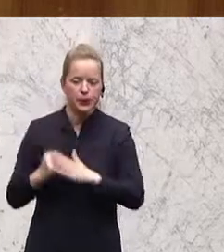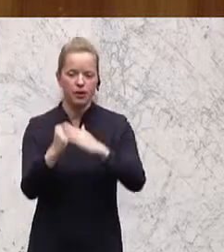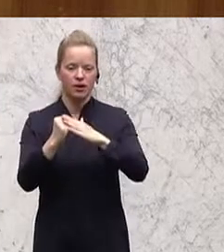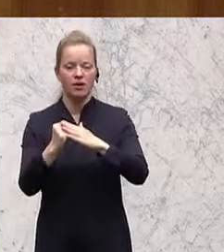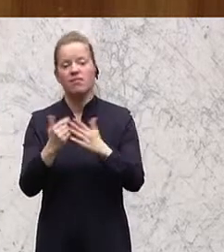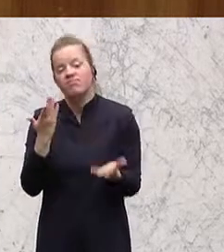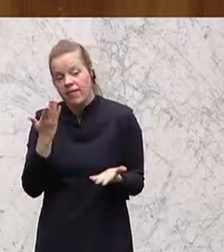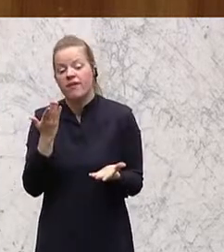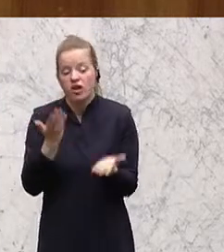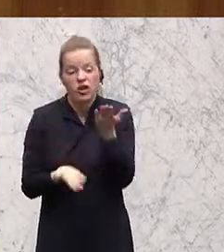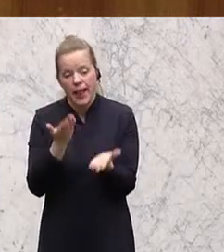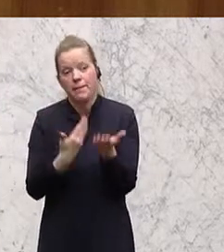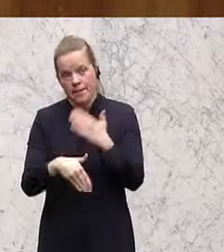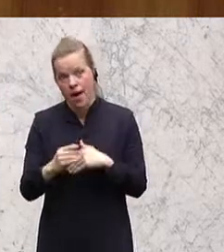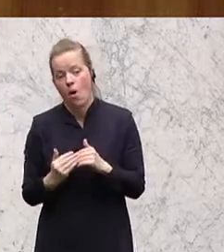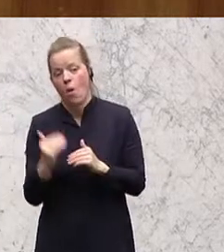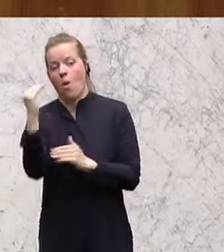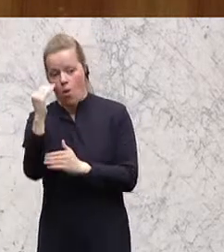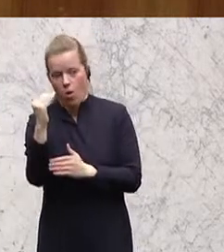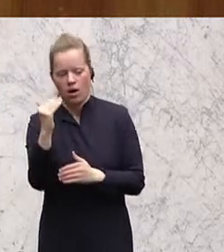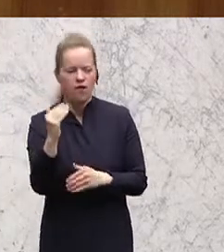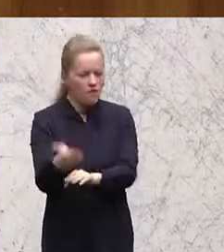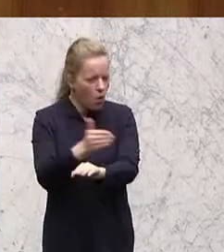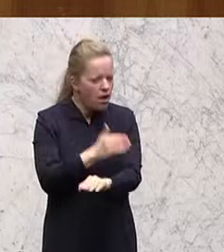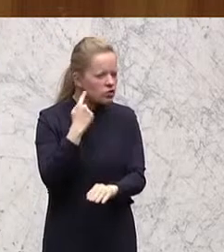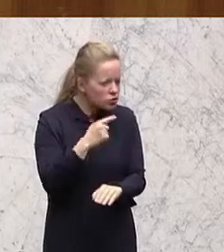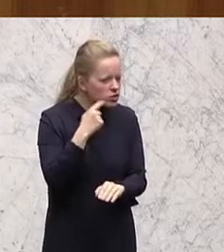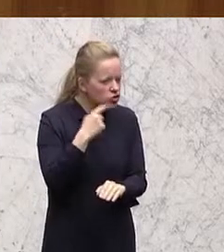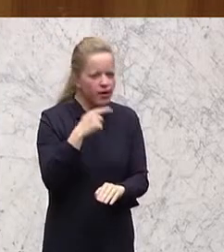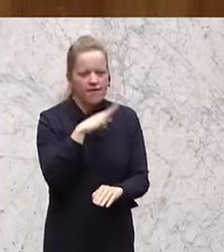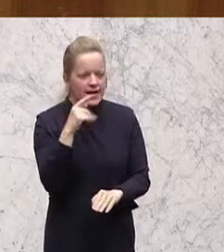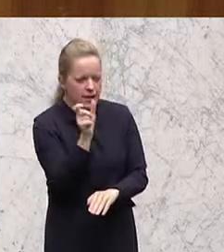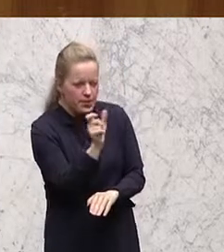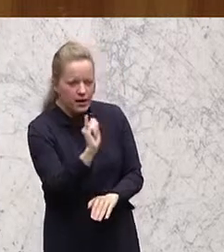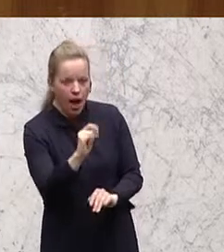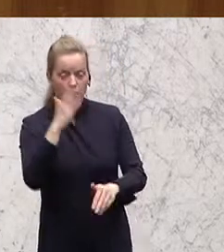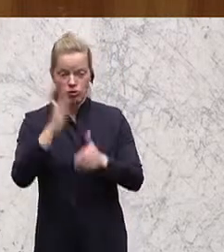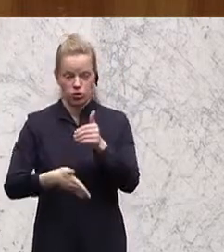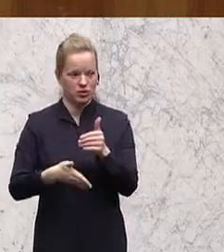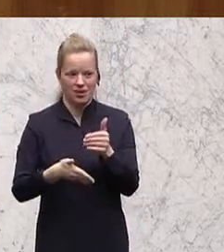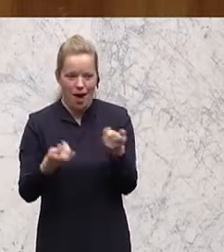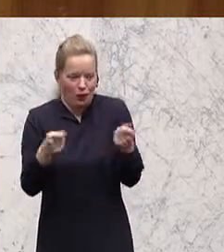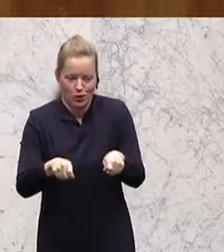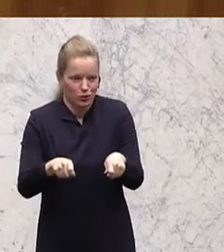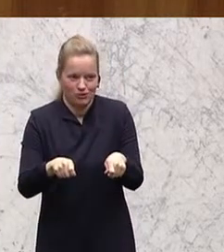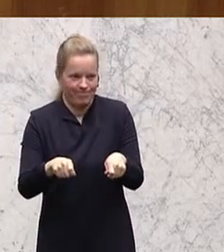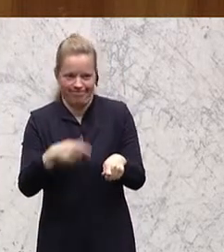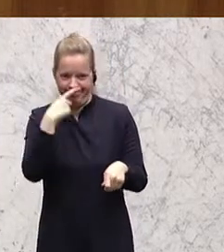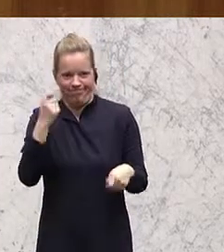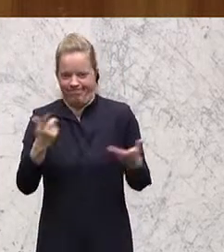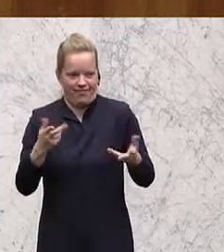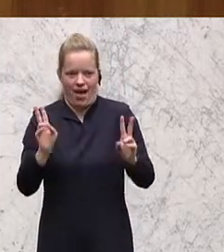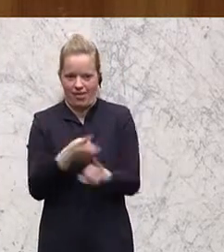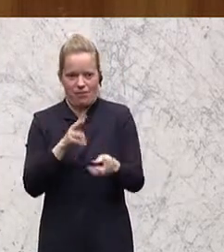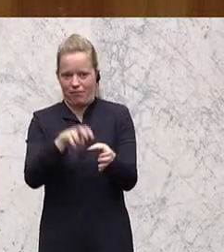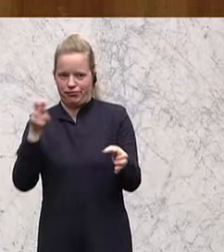steigt auch die Wahrscheinlichkeit, viele Semester an der Hochschule verbracht zu haben und zum Schluss dann sogar ohne Abschluss dazustehen. Das ist Zeitverschwendung, das ist